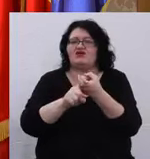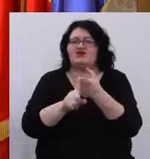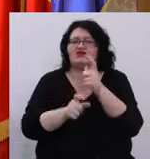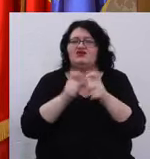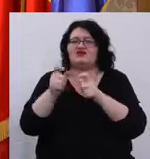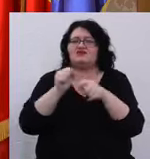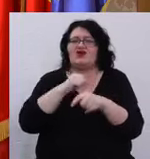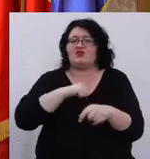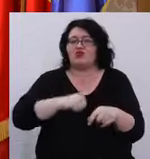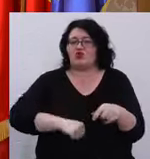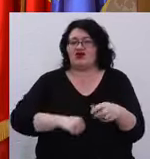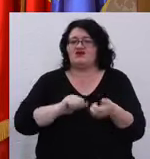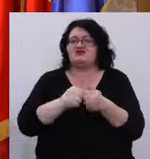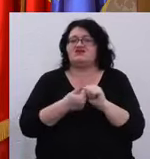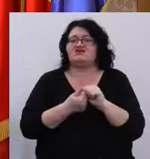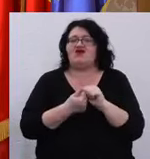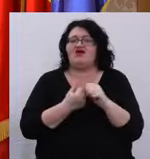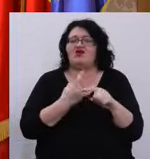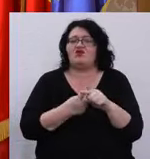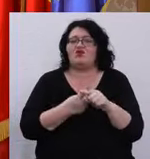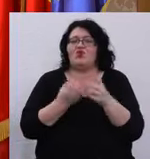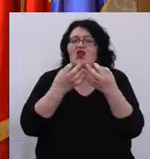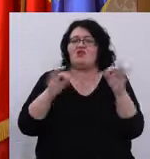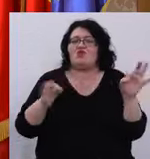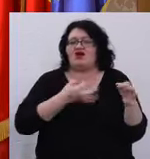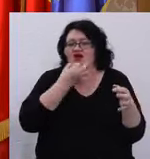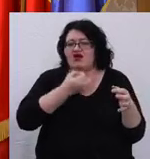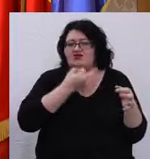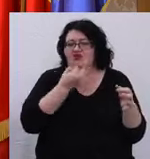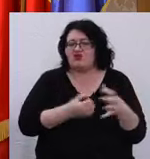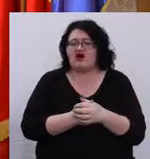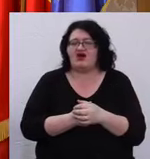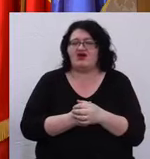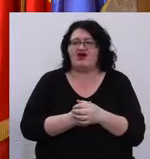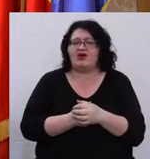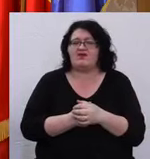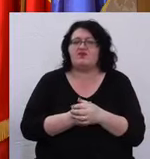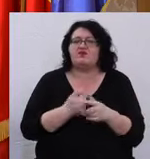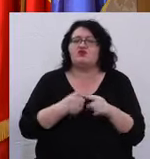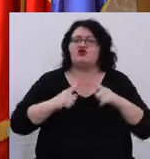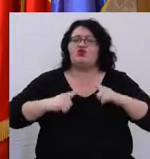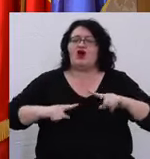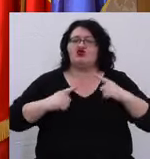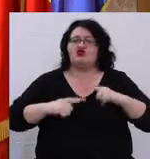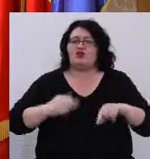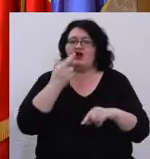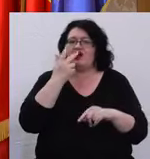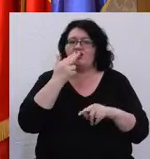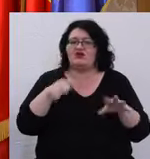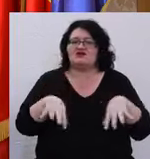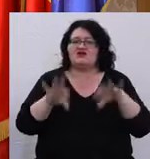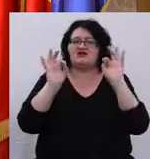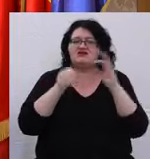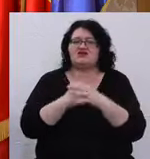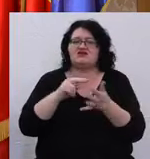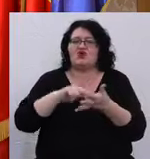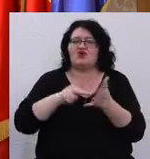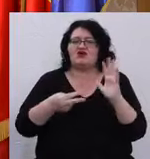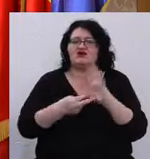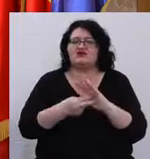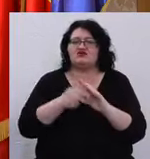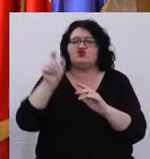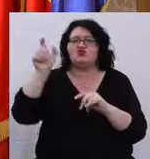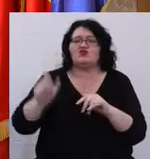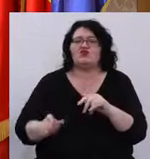cu democrația sau cu libera exprimare. Și mă aștept și ca poliția să identifice organizatorii și